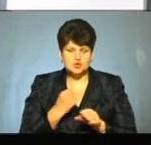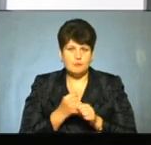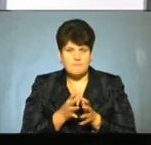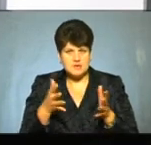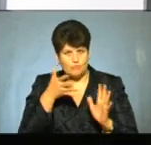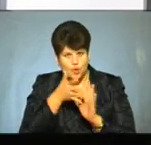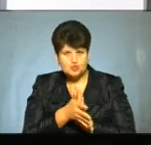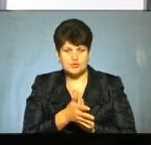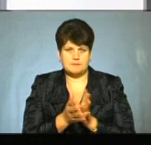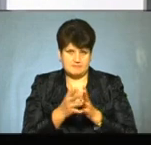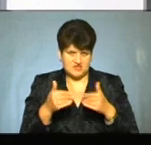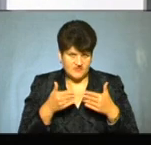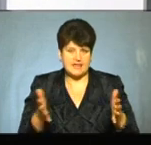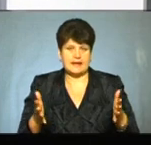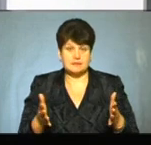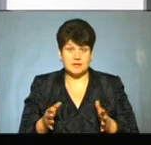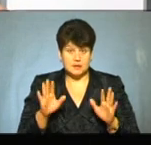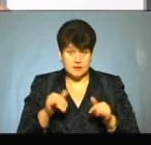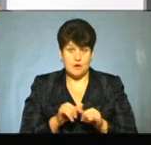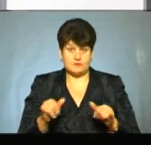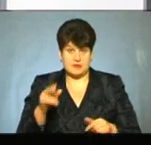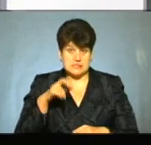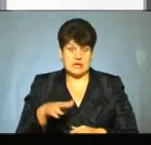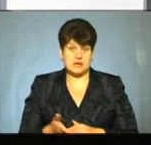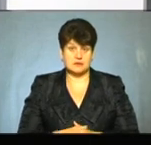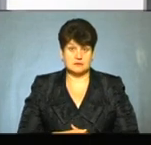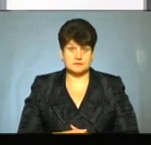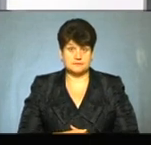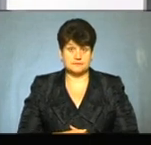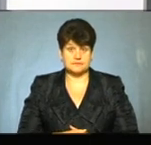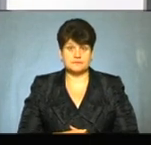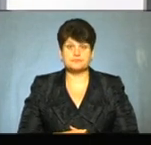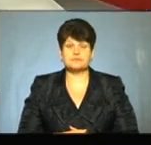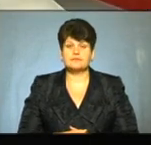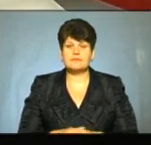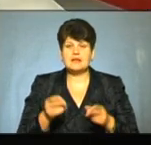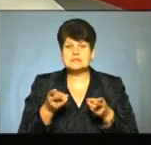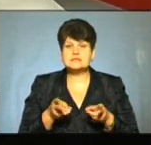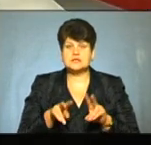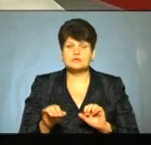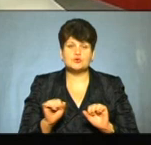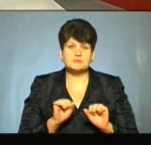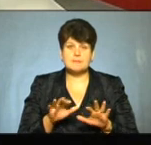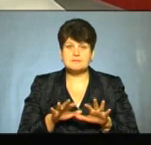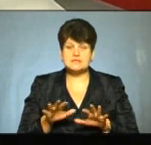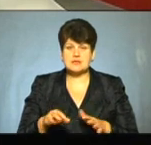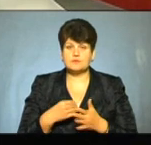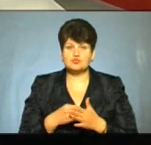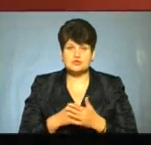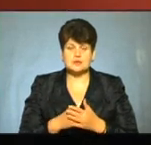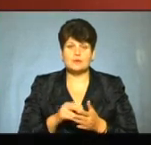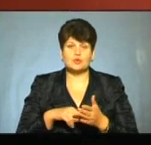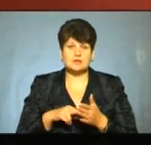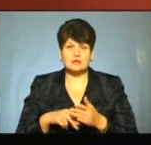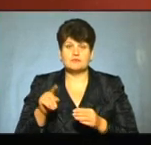прозорим, зробимо більш відкритим і нехай розвивається країна таким чином. Власне, залишити в розпорядженні місцевих бюджетів